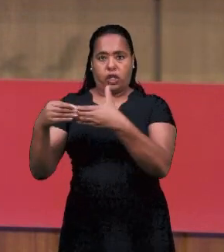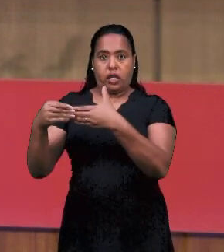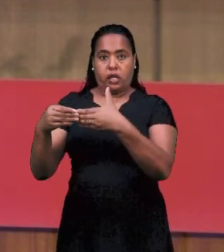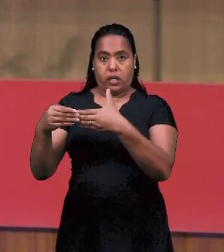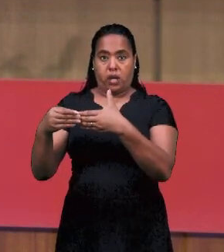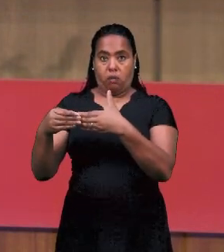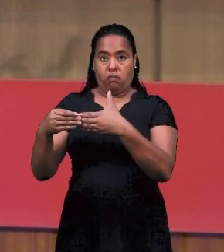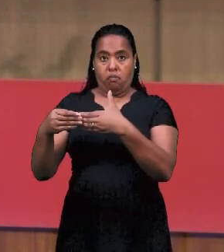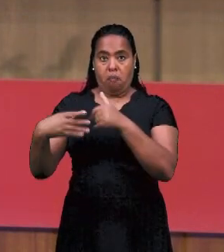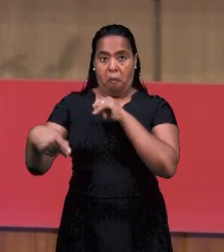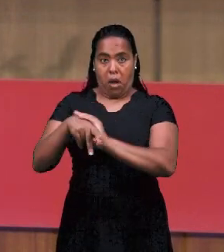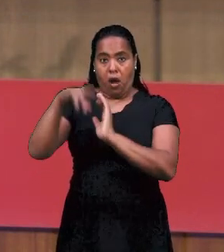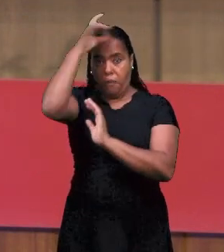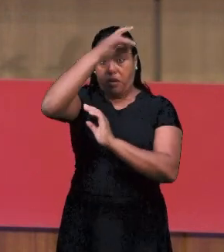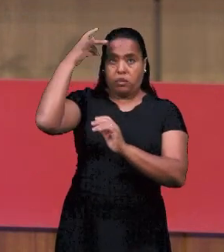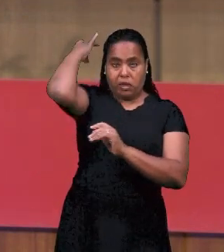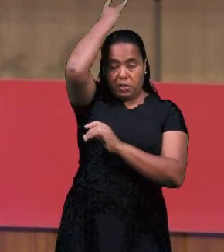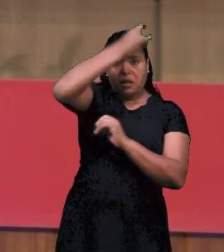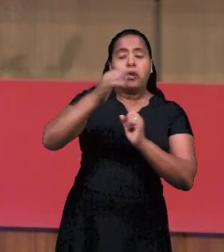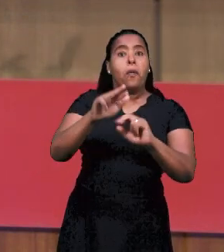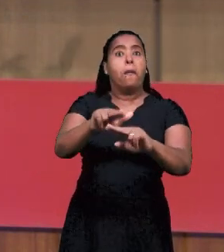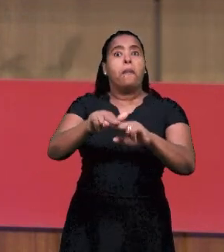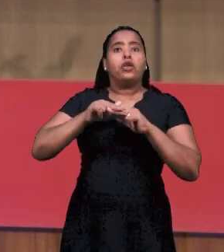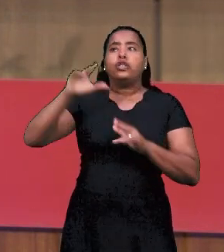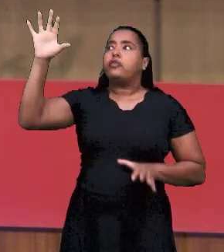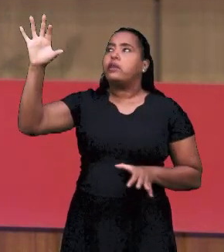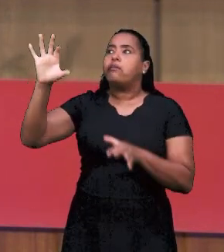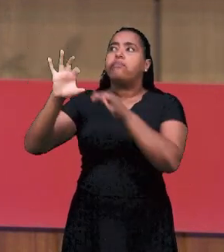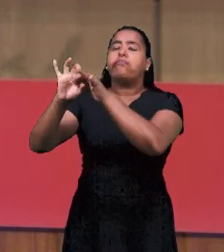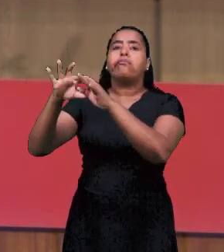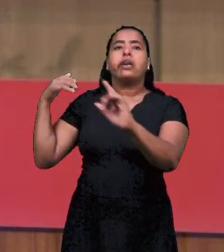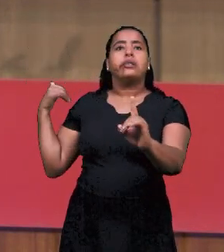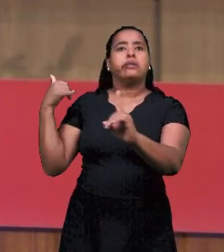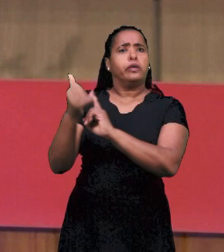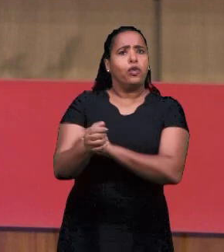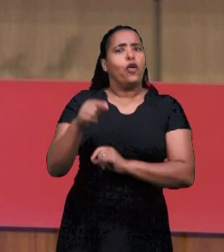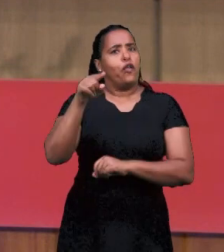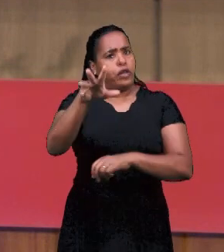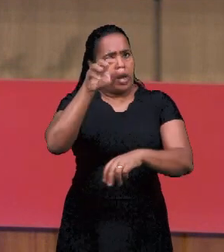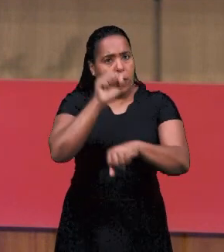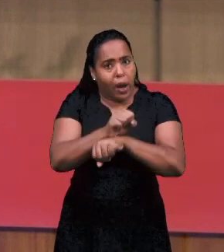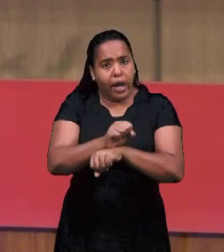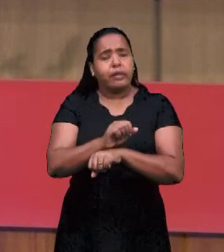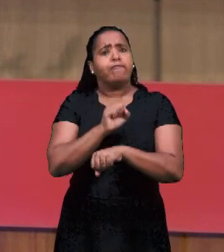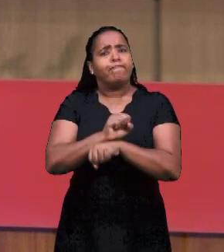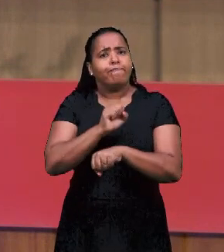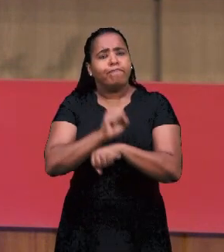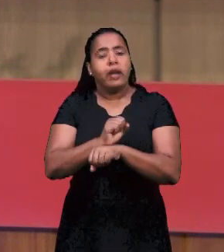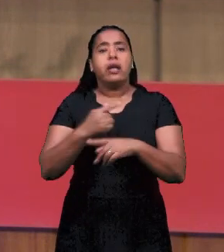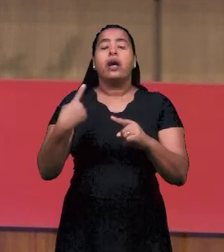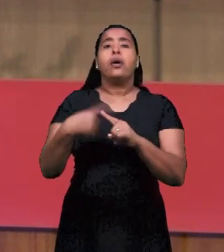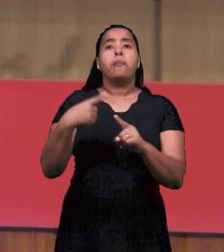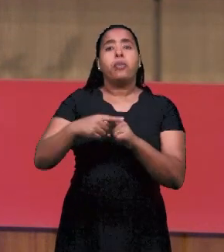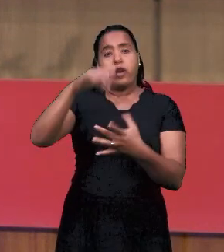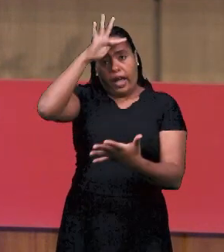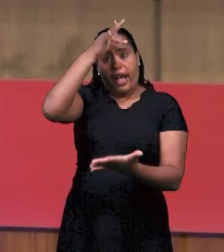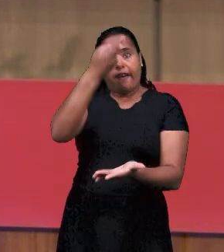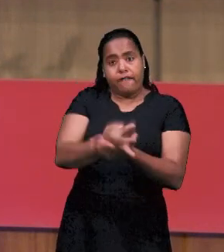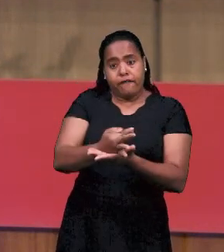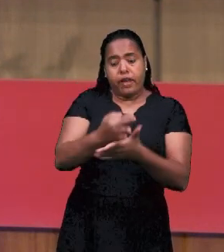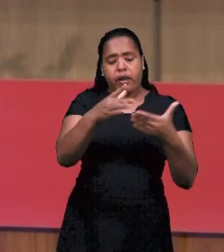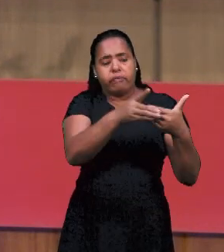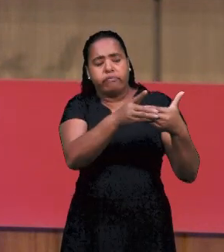это водительство Духа Святого. Поэтому она связана с пророчеством. Ты